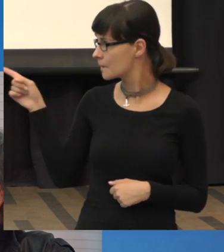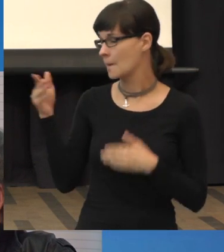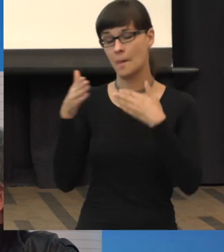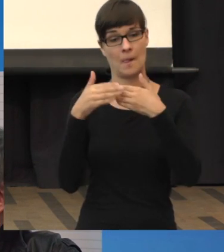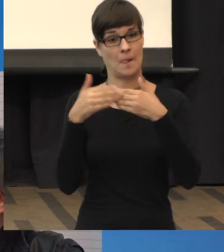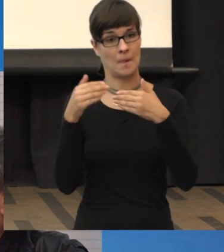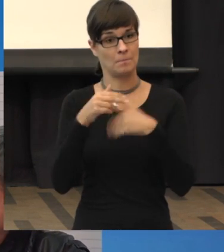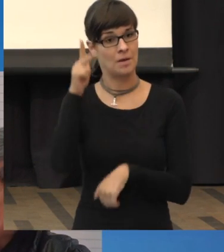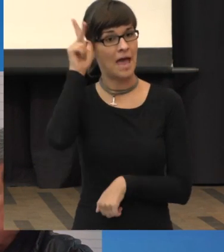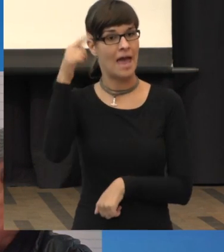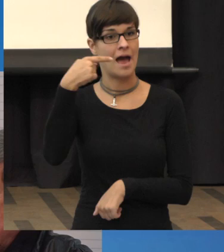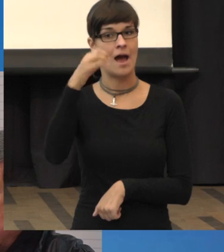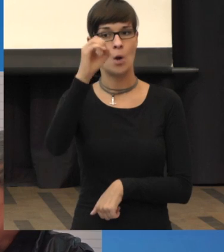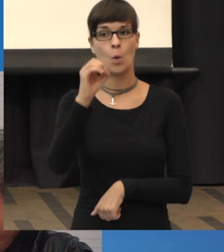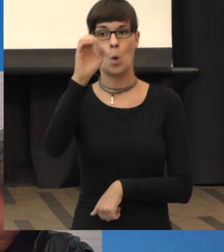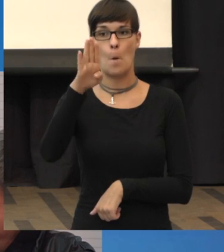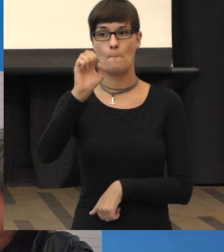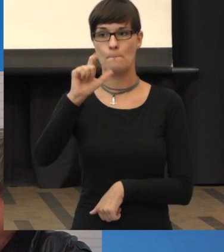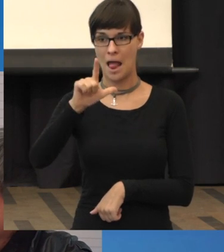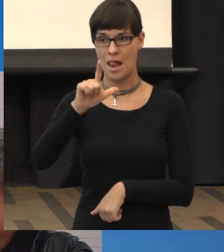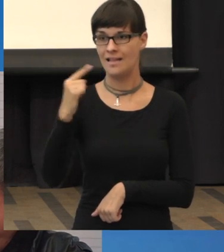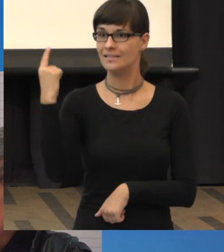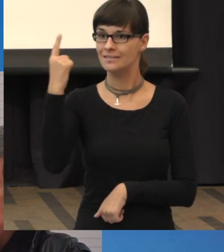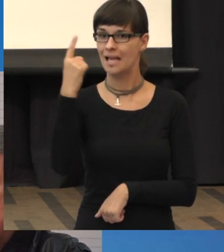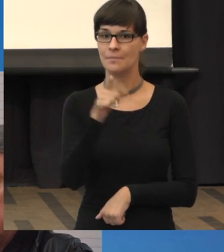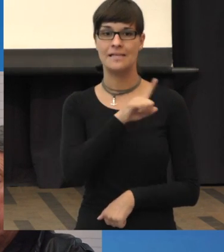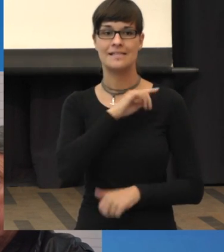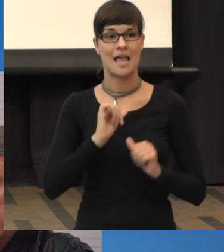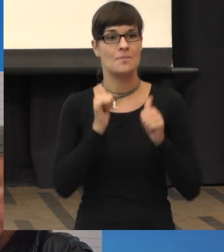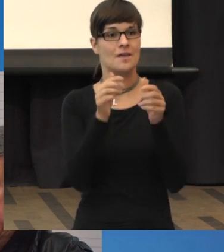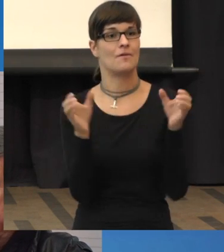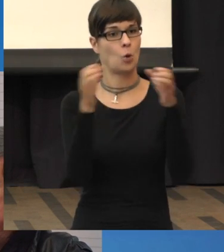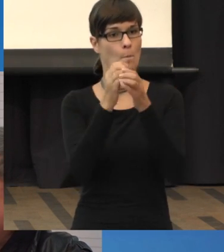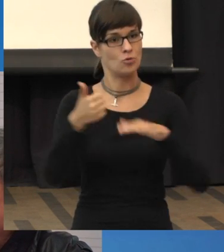dieser Selbsthilfegruppe ProRetina. Geben Sie mal das Mikrofon bitte in die Hand.